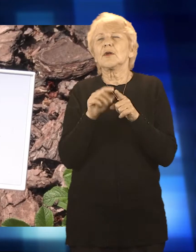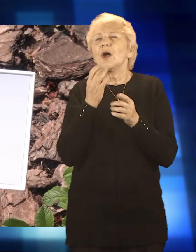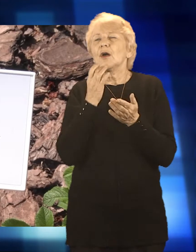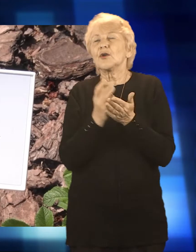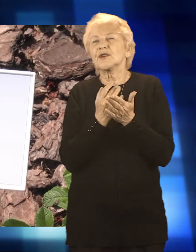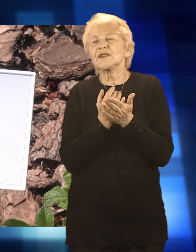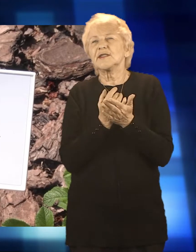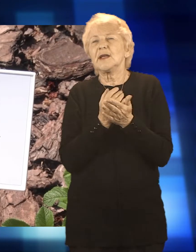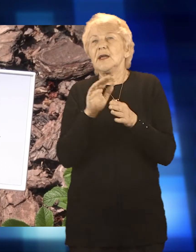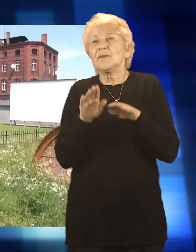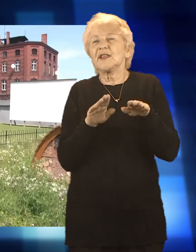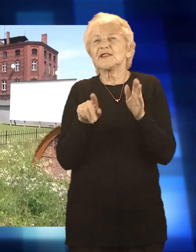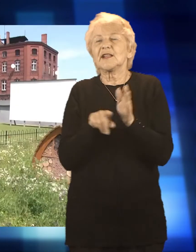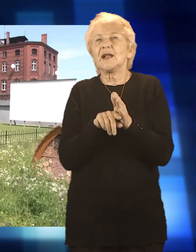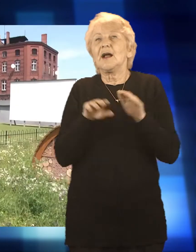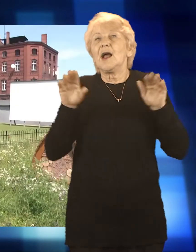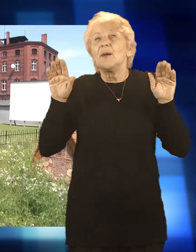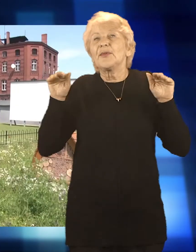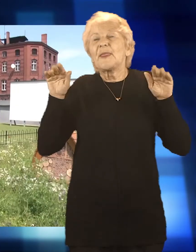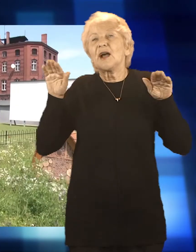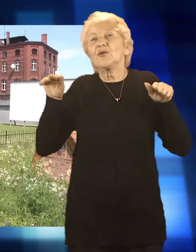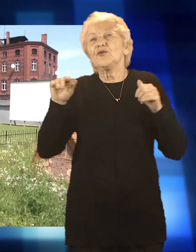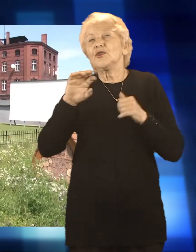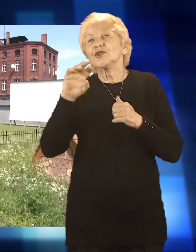ptaków oraz wszelkiego rodzaju